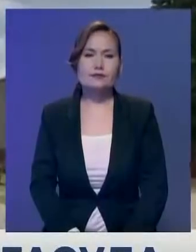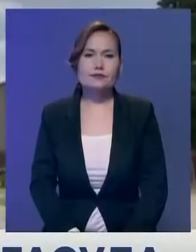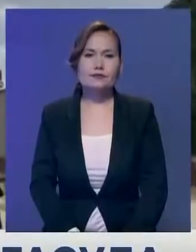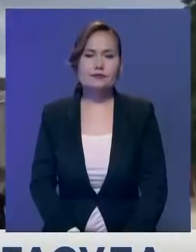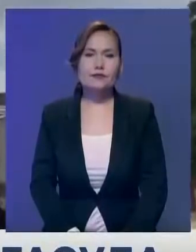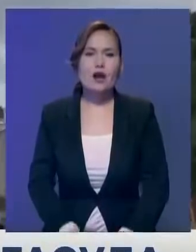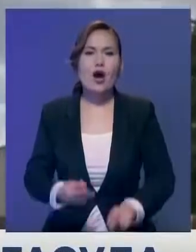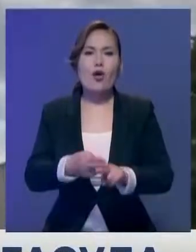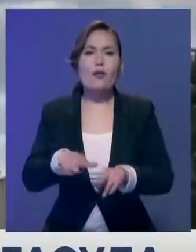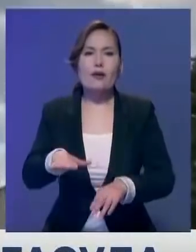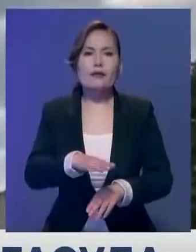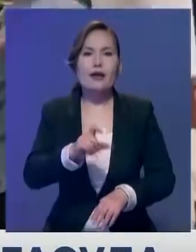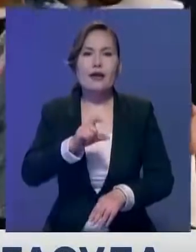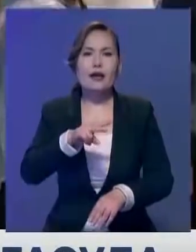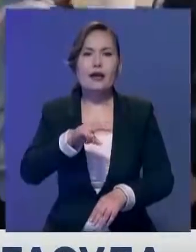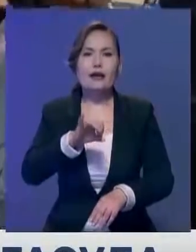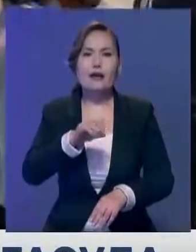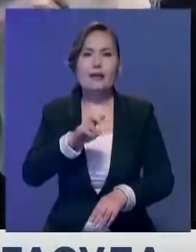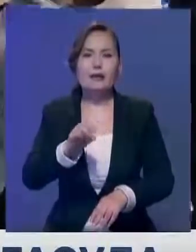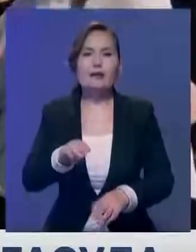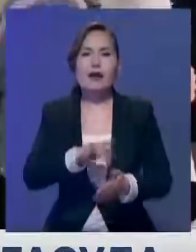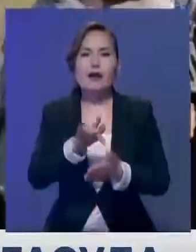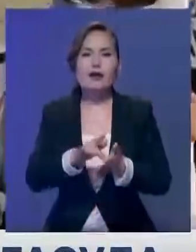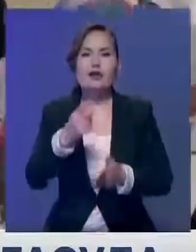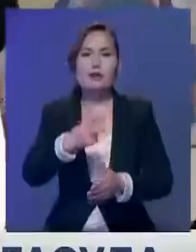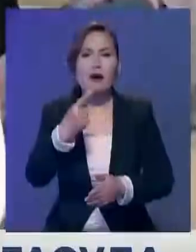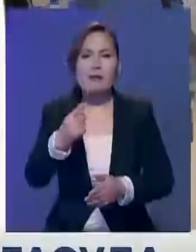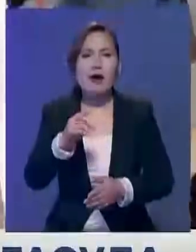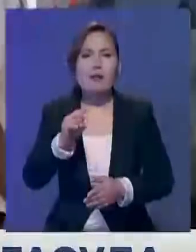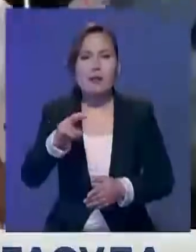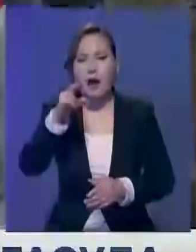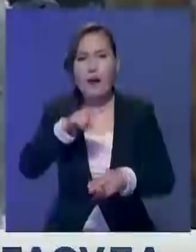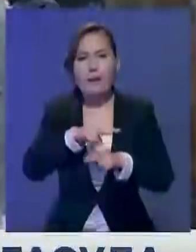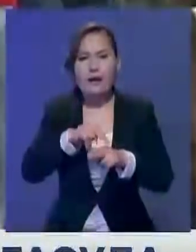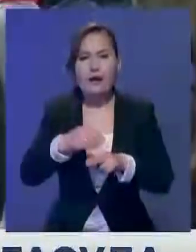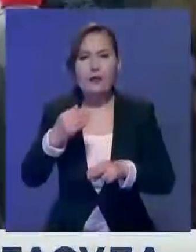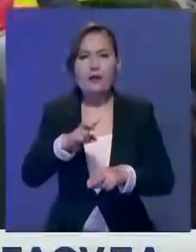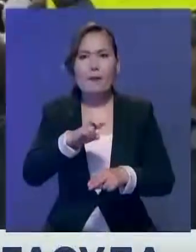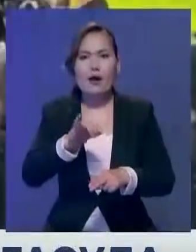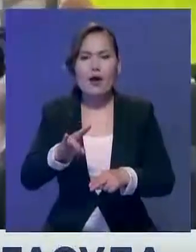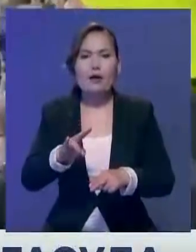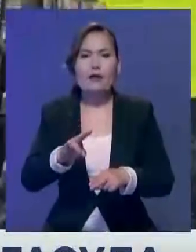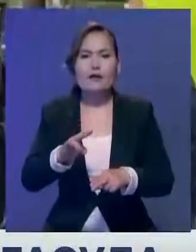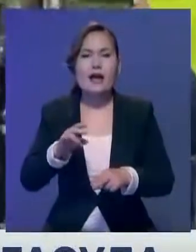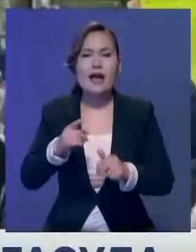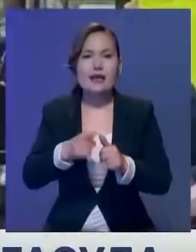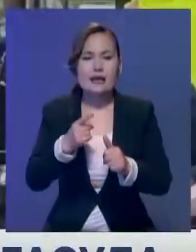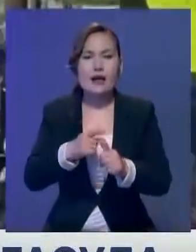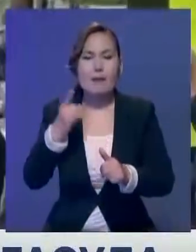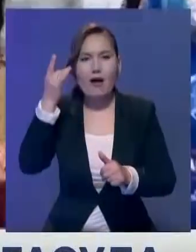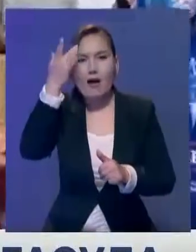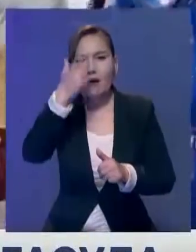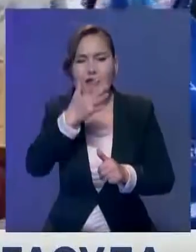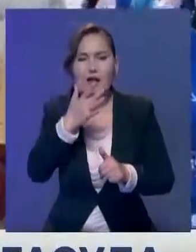Осай мақтағы Элизабет қаласында 21-ші сәуірде полиция Эндрю Браун есімді афроамерикалықты дәл